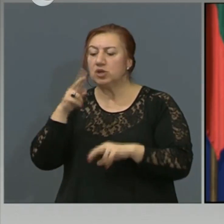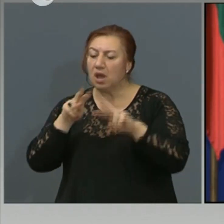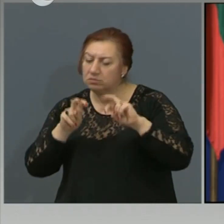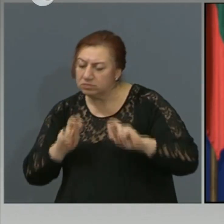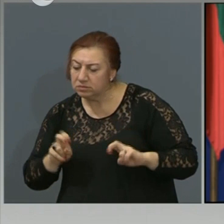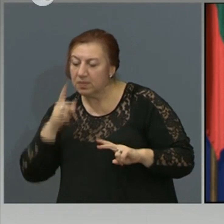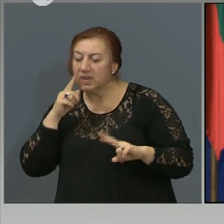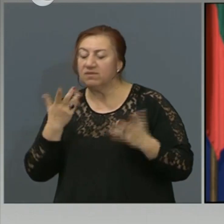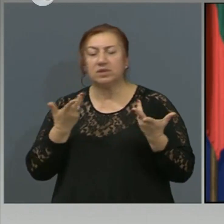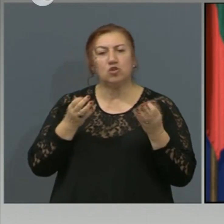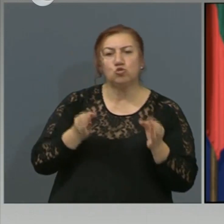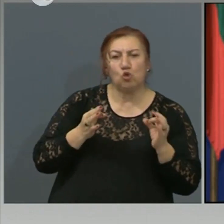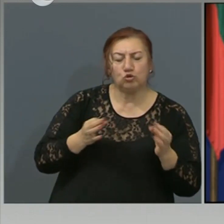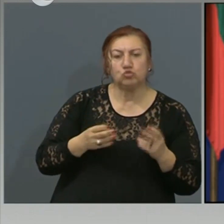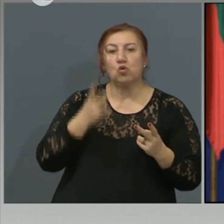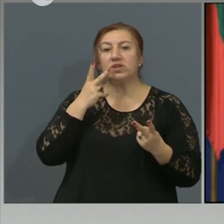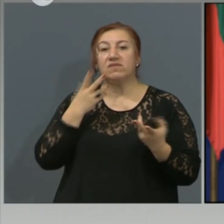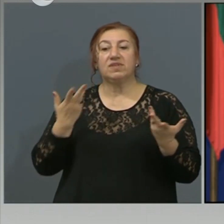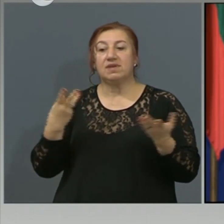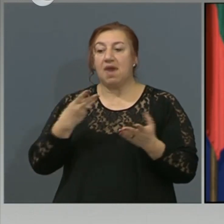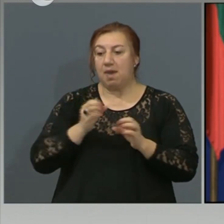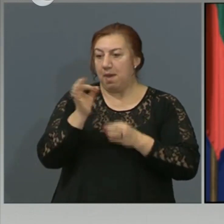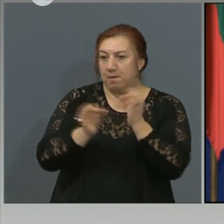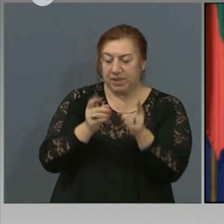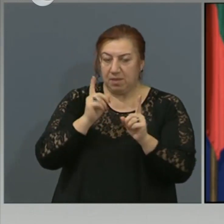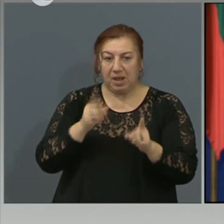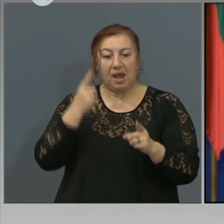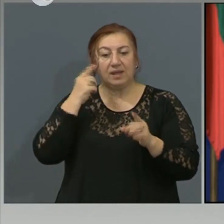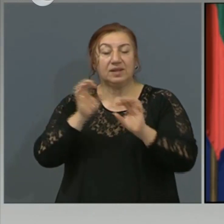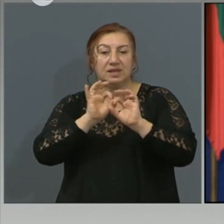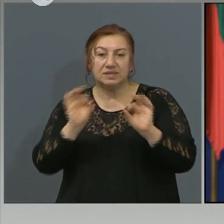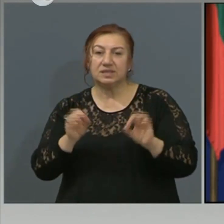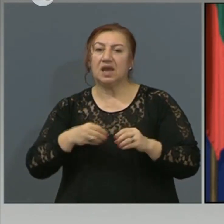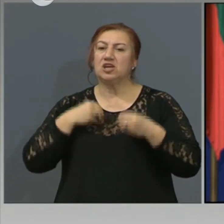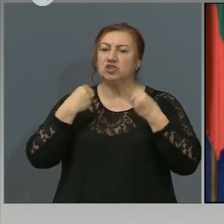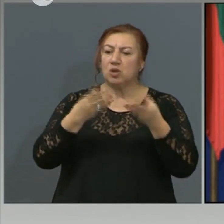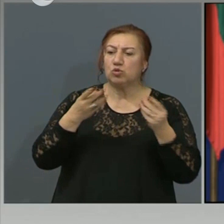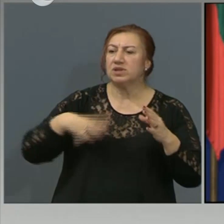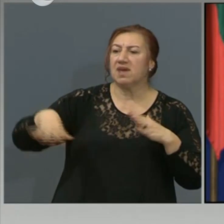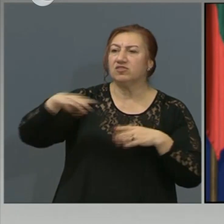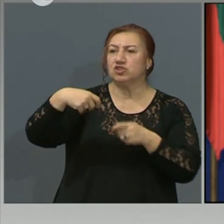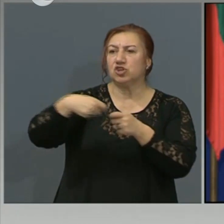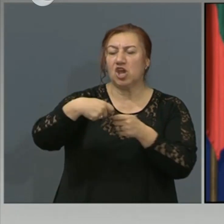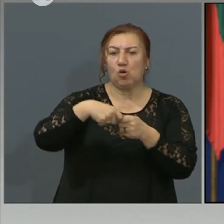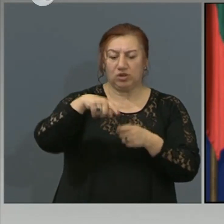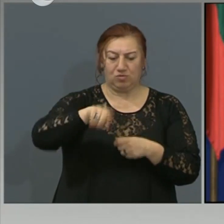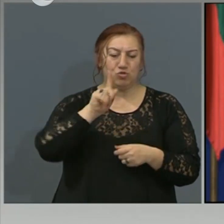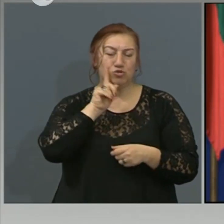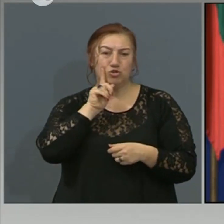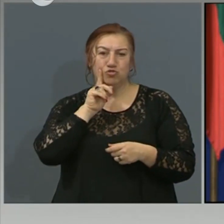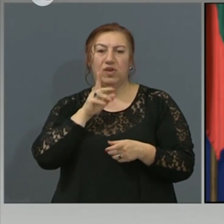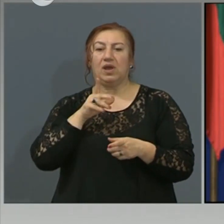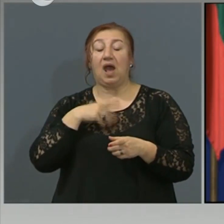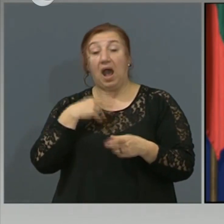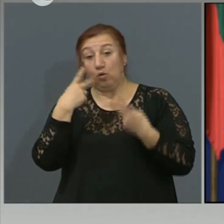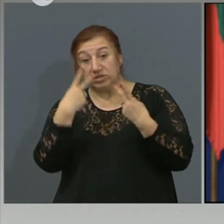случая, епидемиологично да го изясни и да подаде всички контактни лица. И то, ако се установи, че е